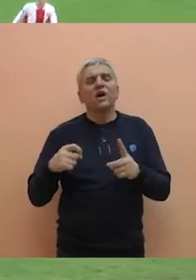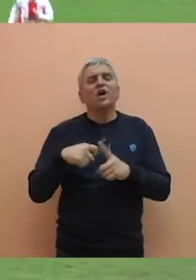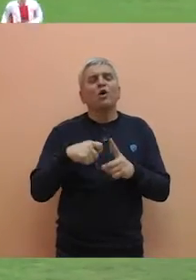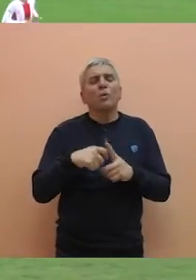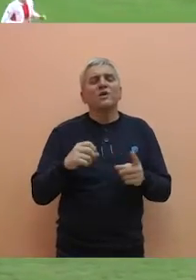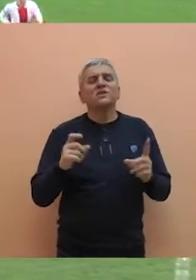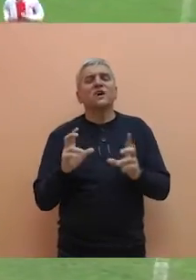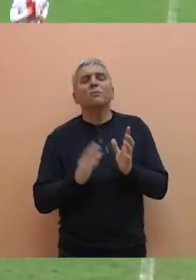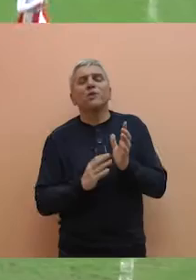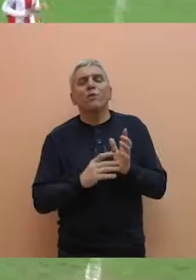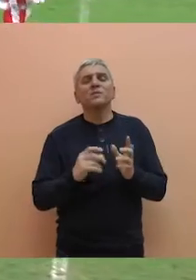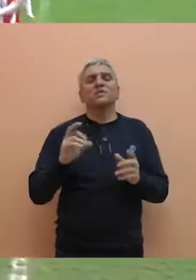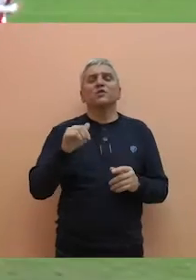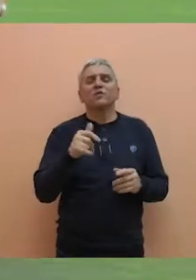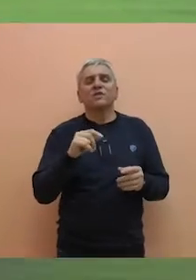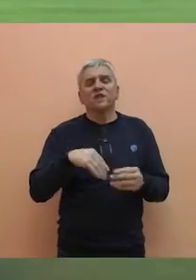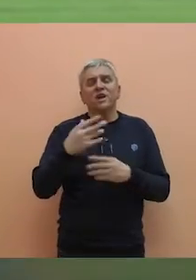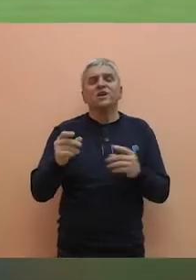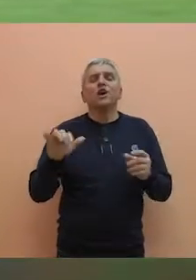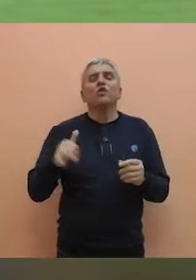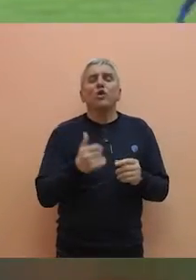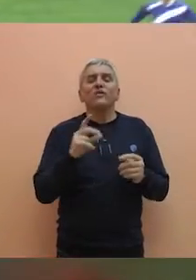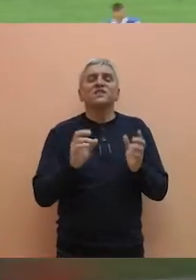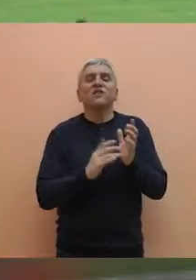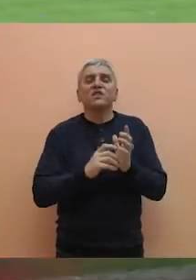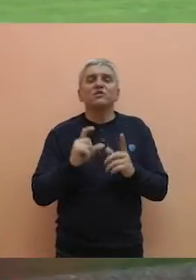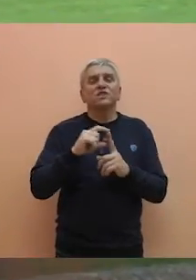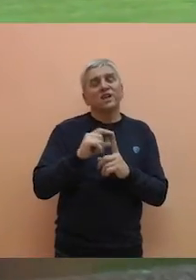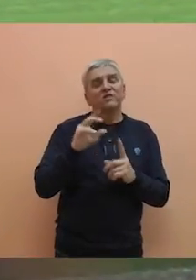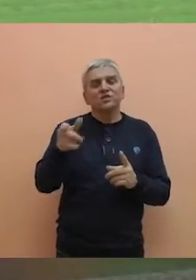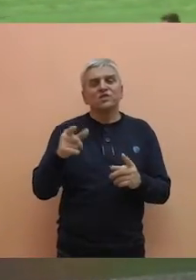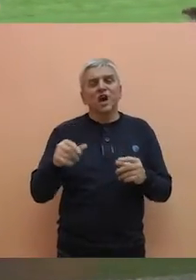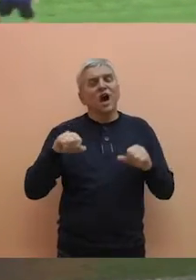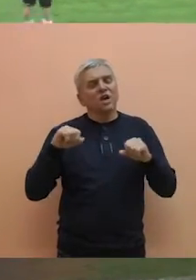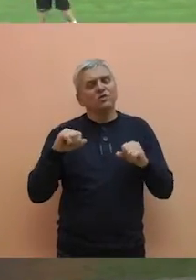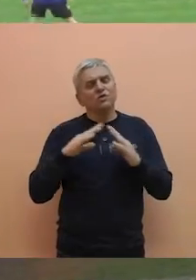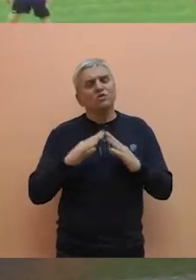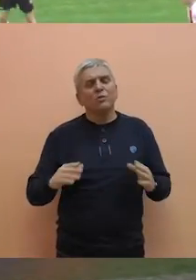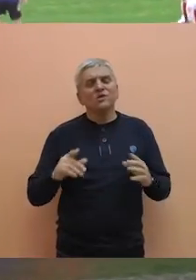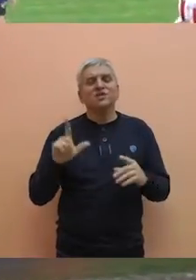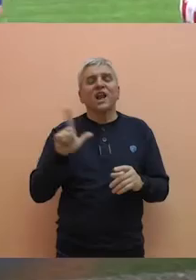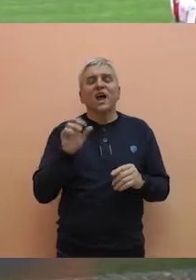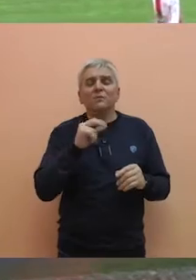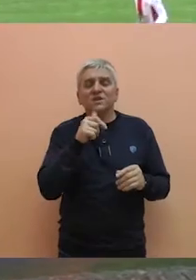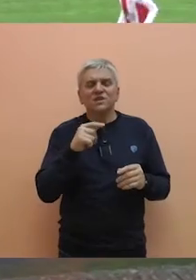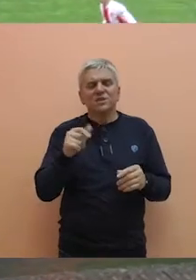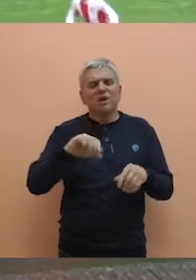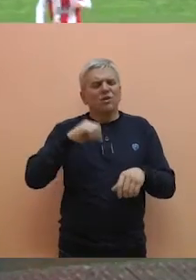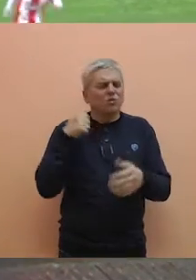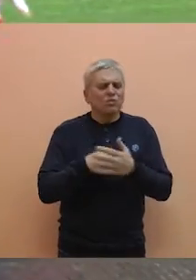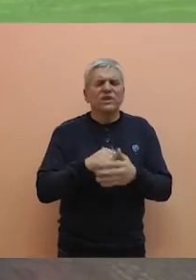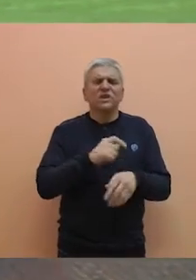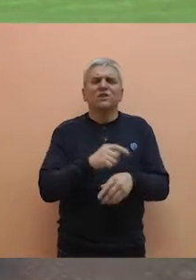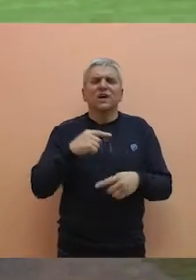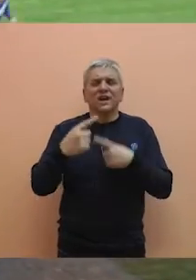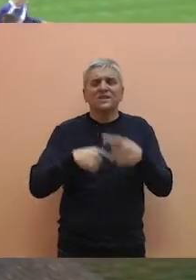Kobiljskog, Koraća i Mihaleca zamenili su Jović, Bečanović i Dabižljević, dok je kod gostiju kapiten Lakić morao da napusti igru zbog